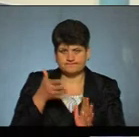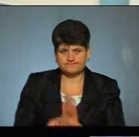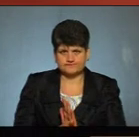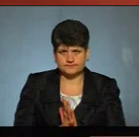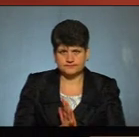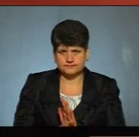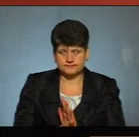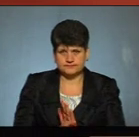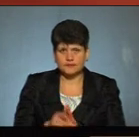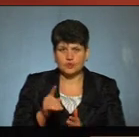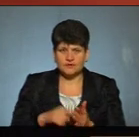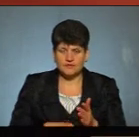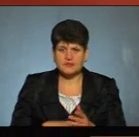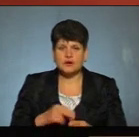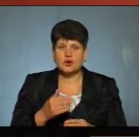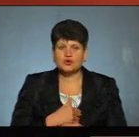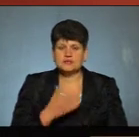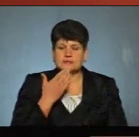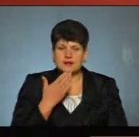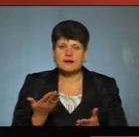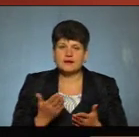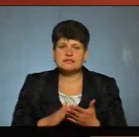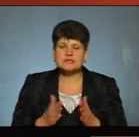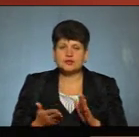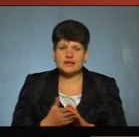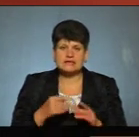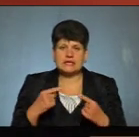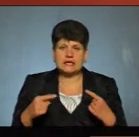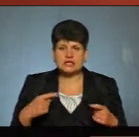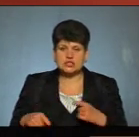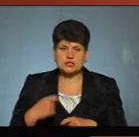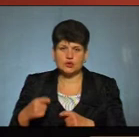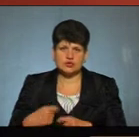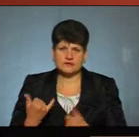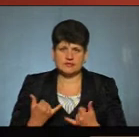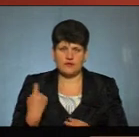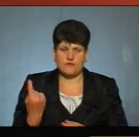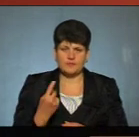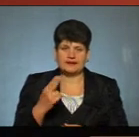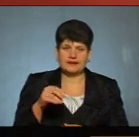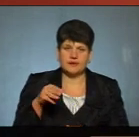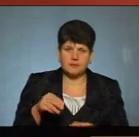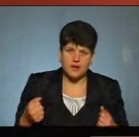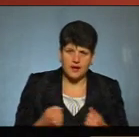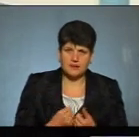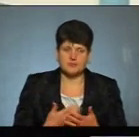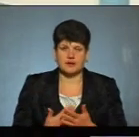Сподіваємося. На завершення ефіру ще хочу запитати, яка ситуація щодо інших злочинів зараз в області, щодо ДТП, наприклад.